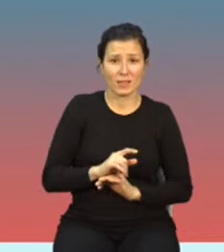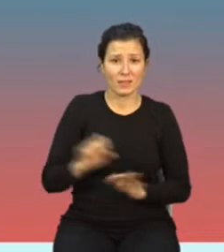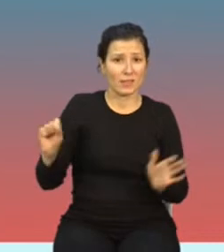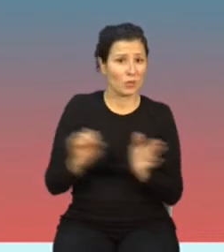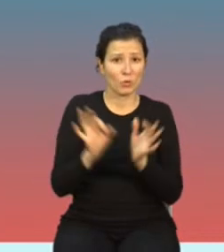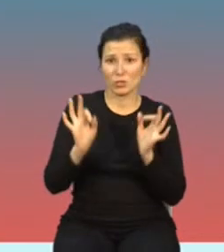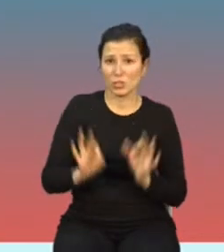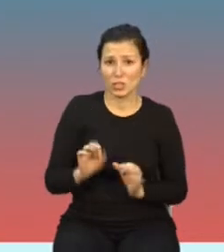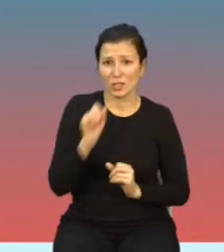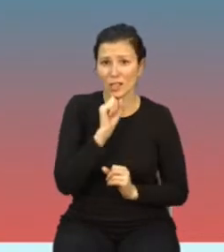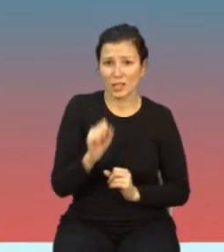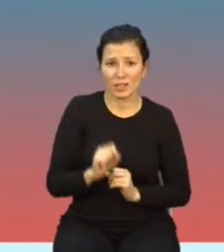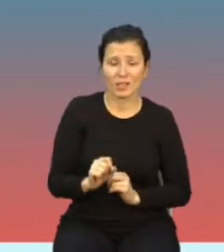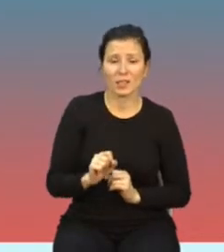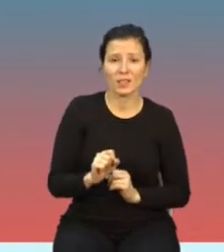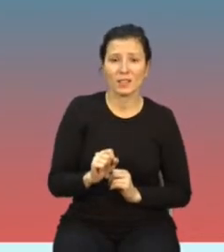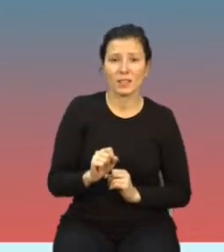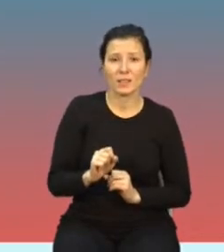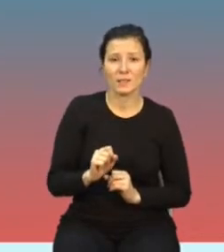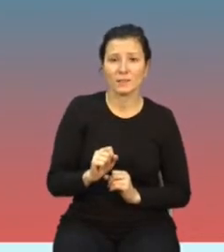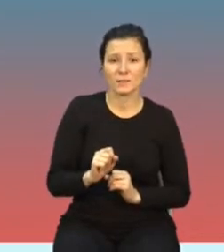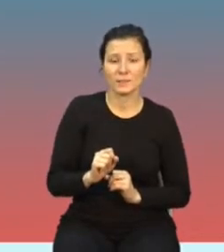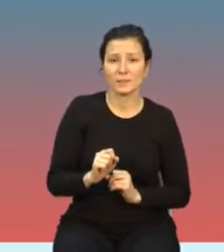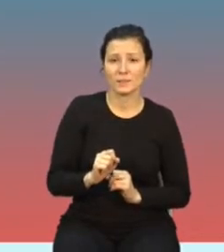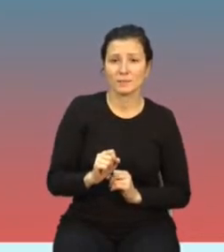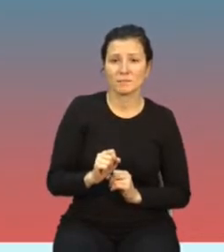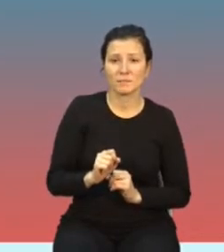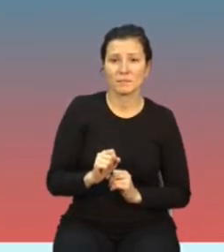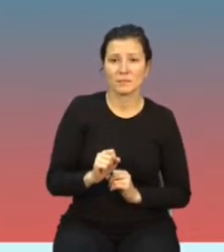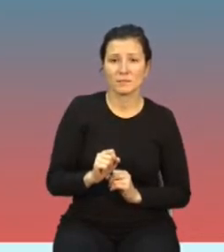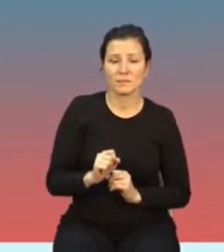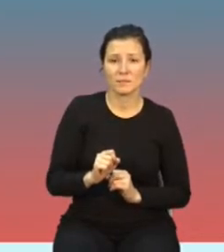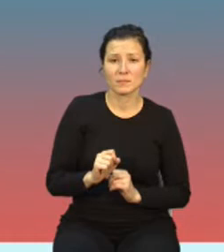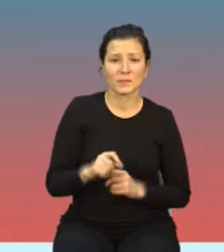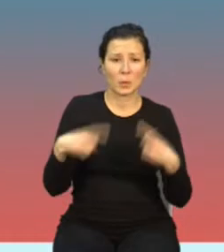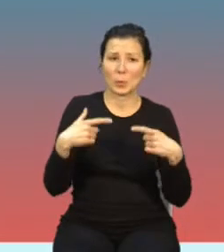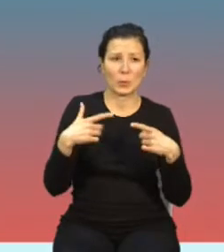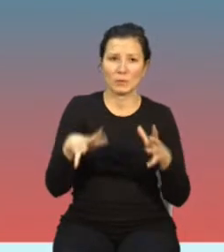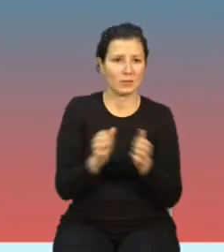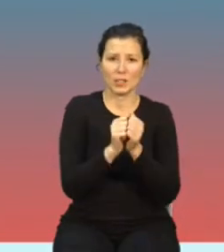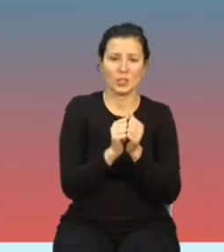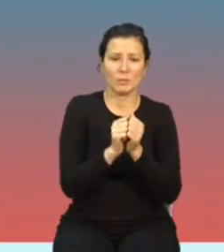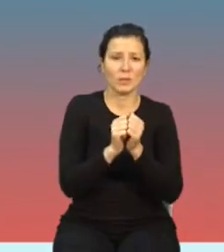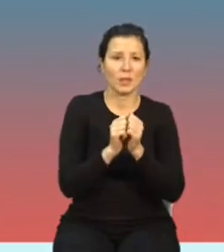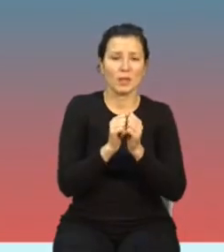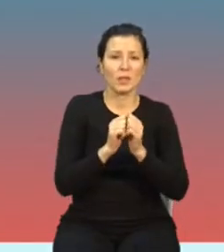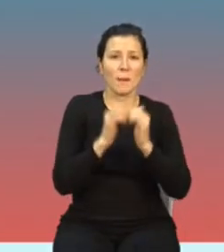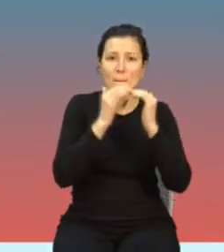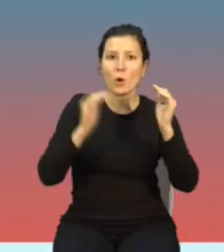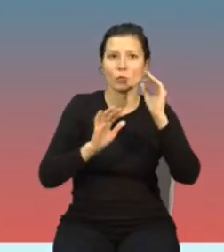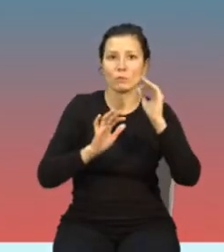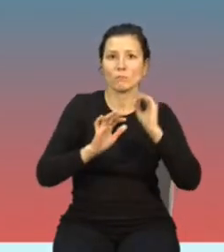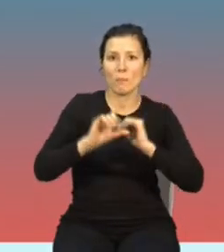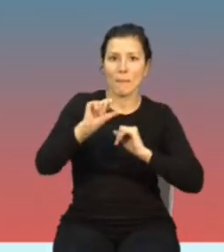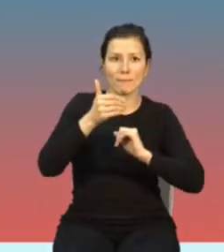znaleźliśmy takich poziomów pola elektromagnetycznego, który by